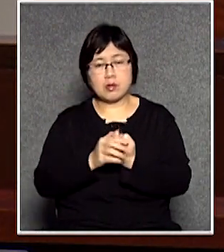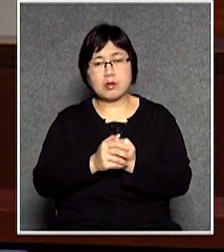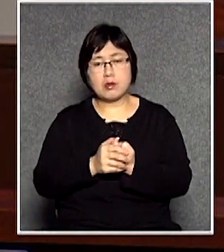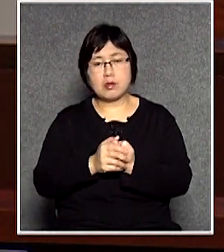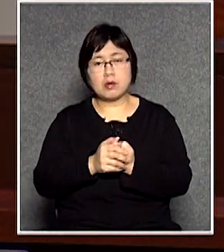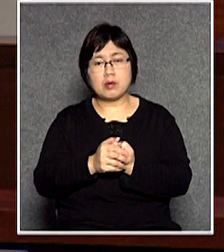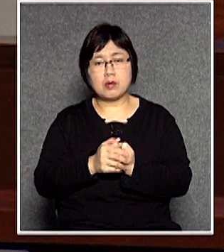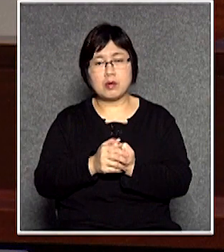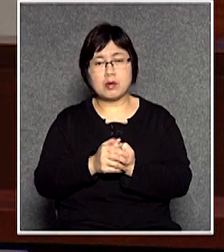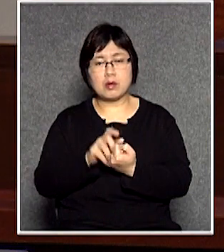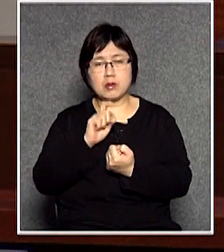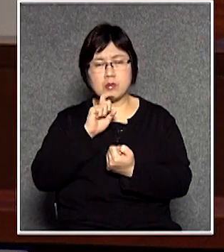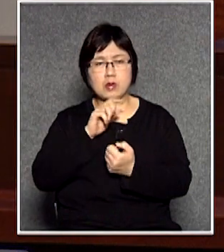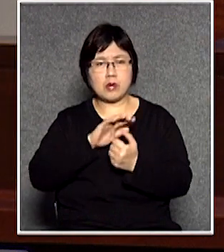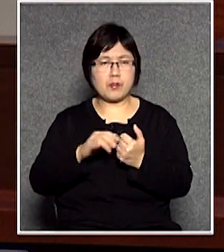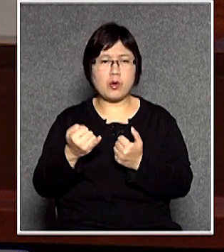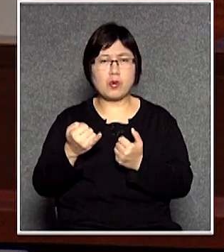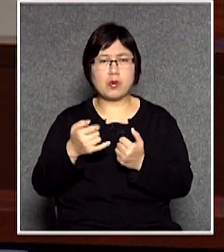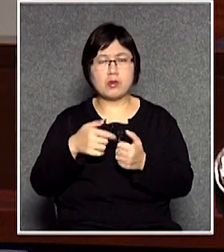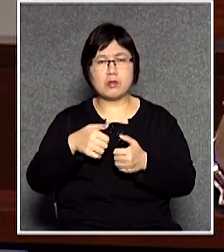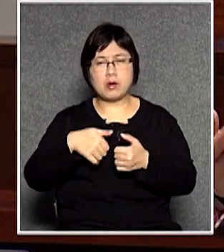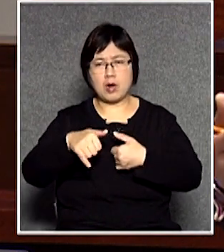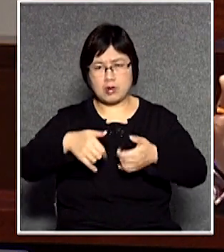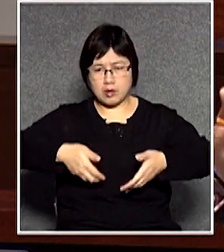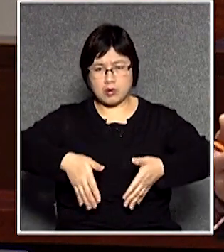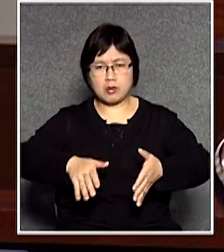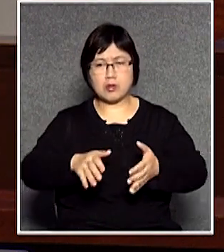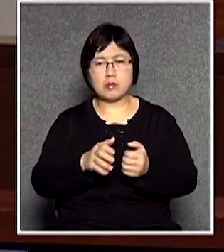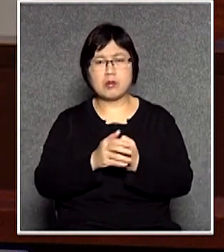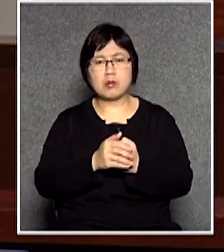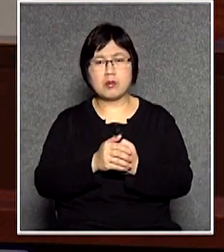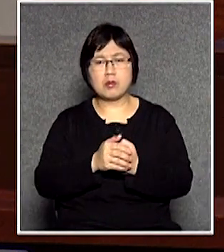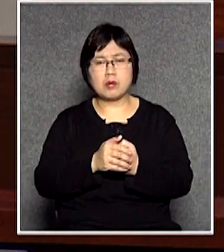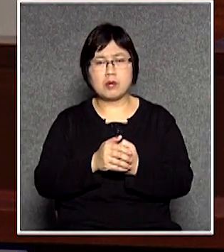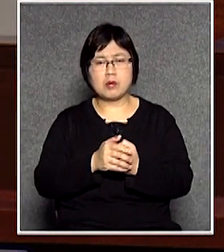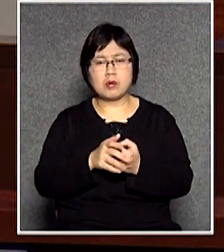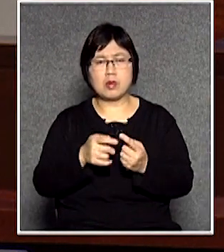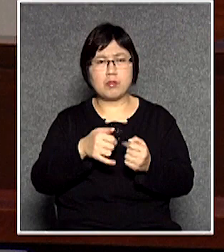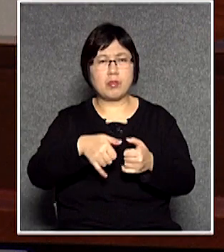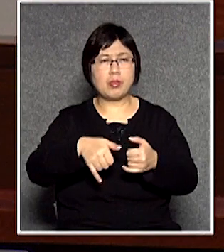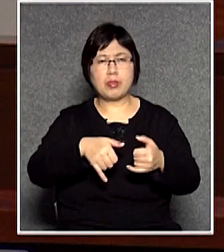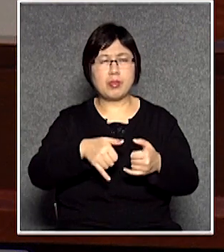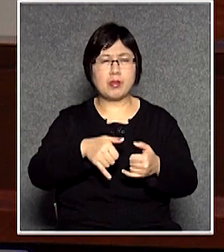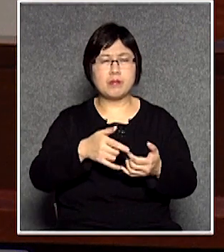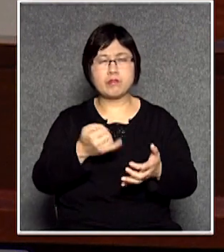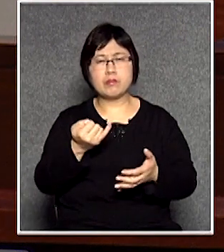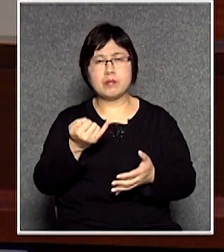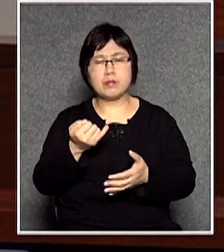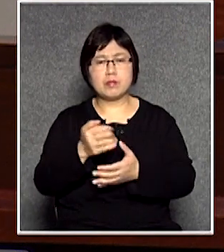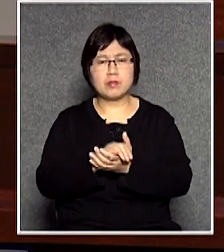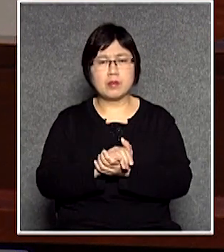當然那個負面影響是有的導致行人道的位置影響行人那個情況是